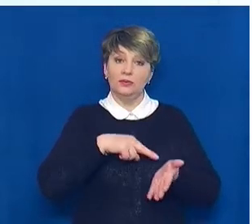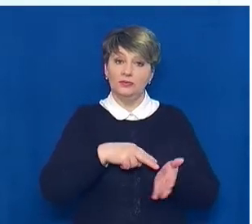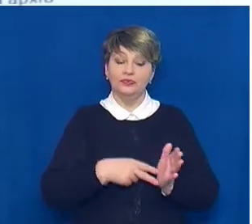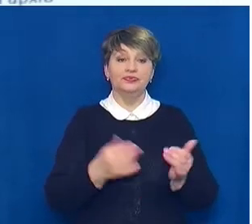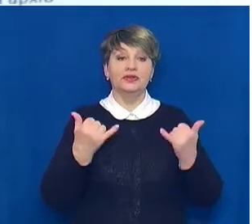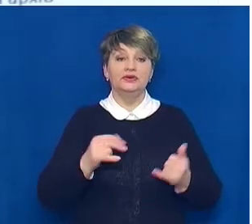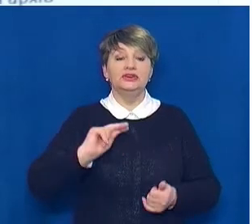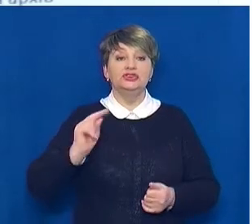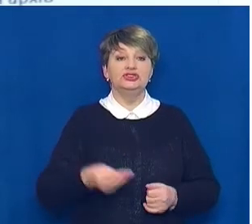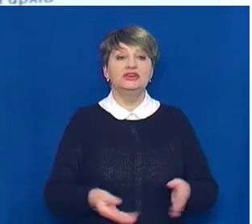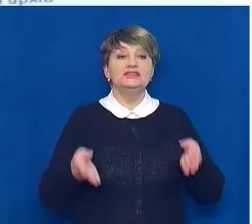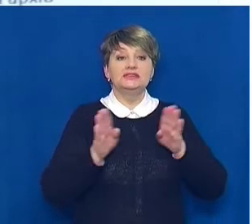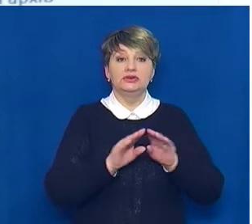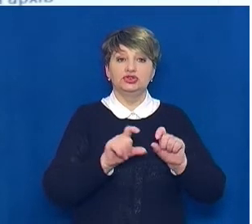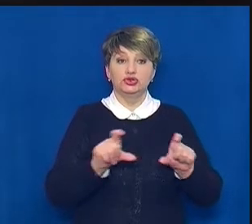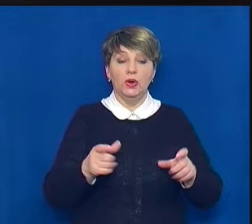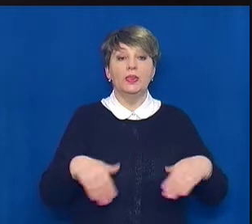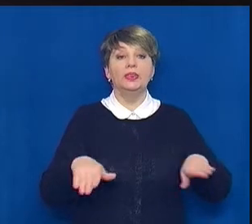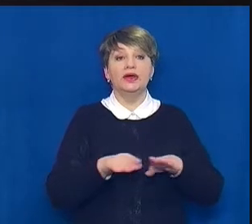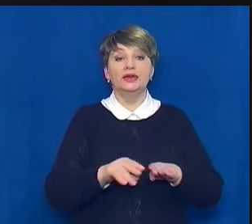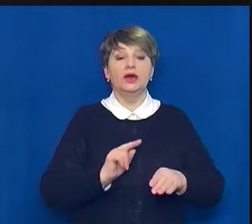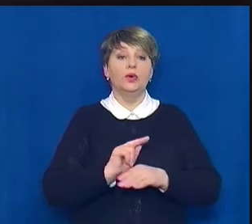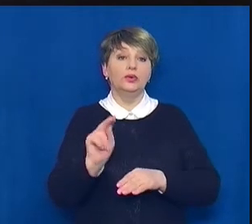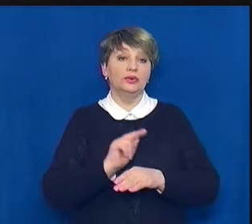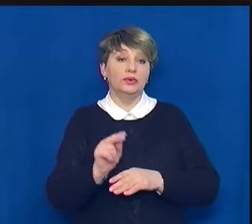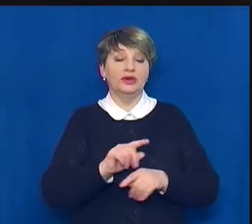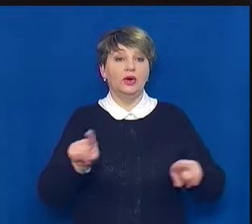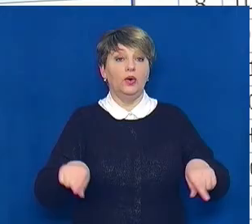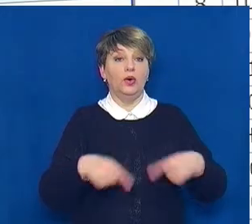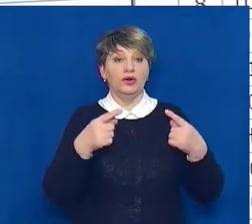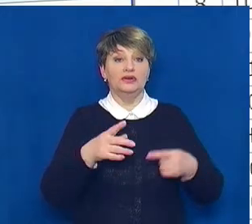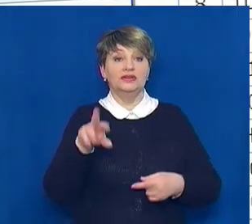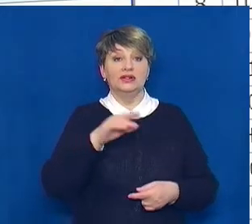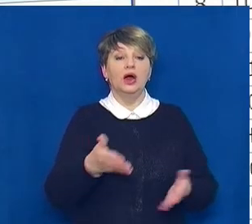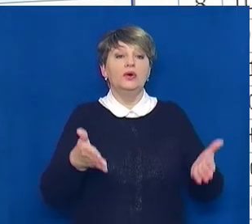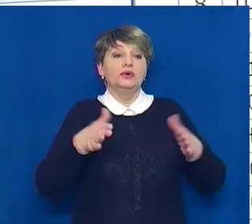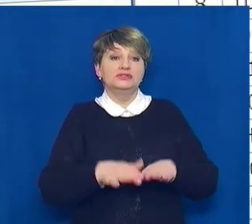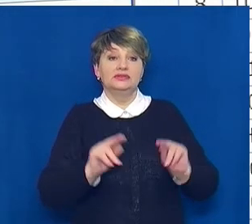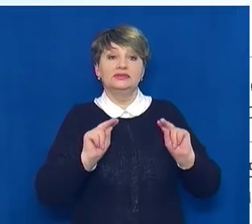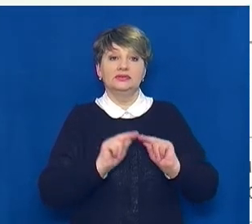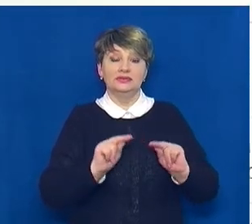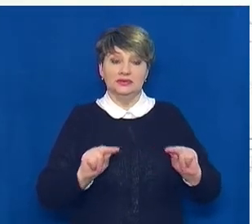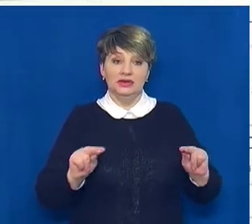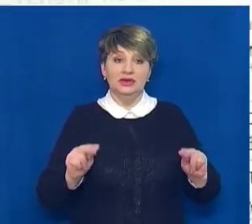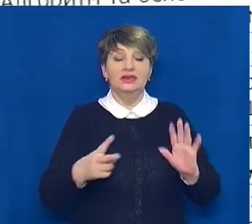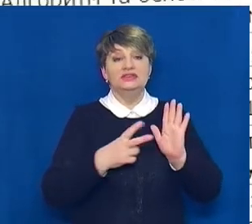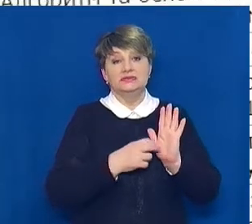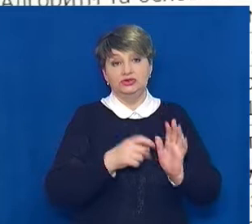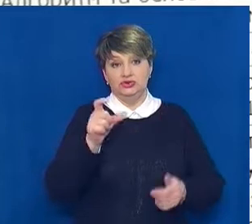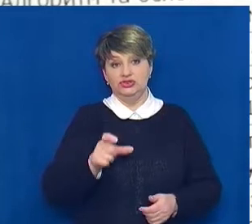карантин такі уроки організували і для решти учнів. Їх 700. Використовують спеціальні програми.